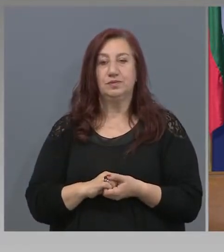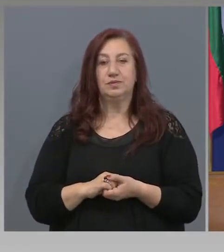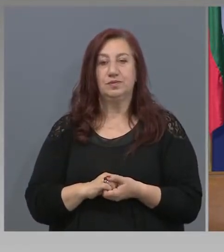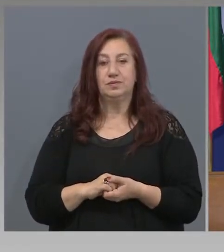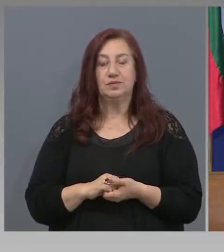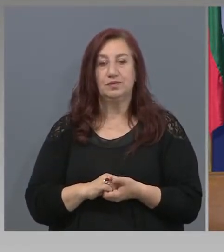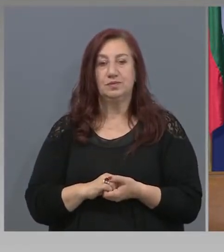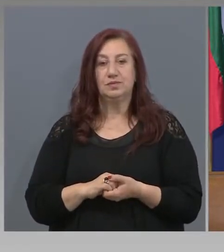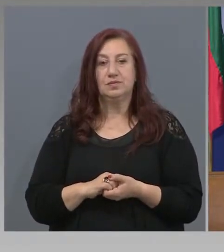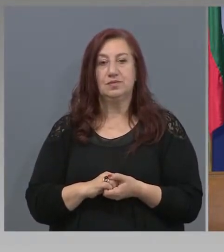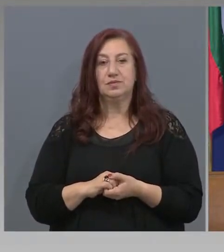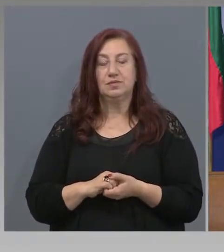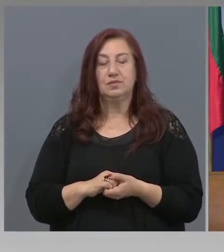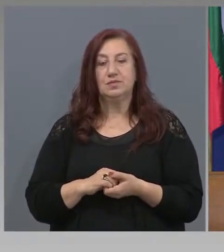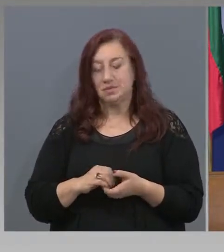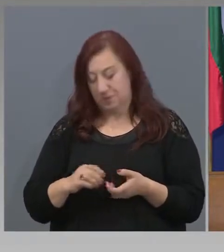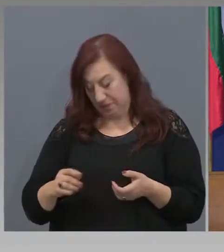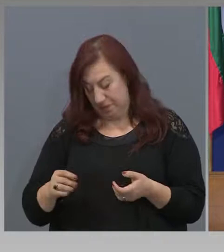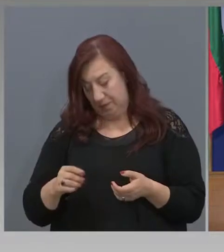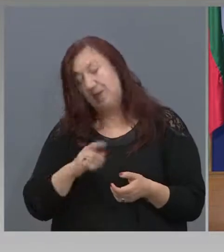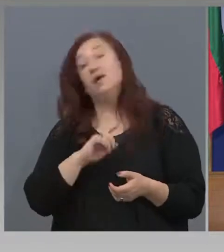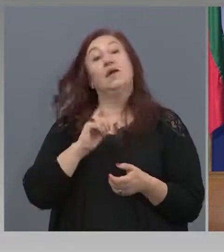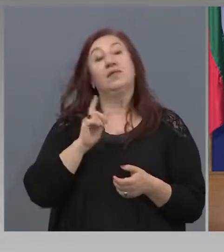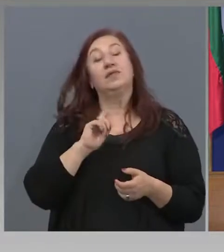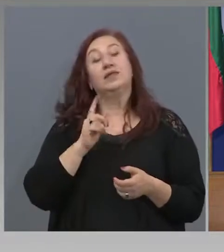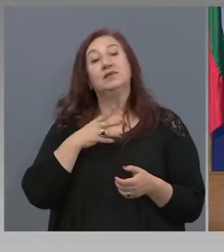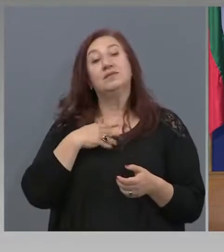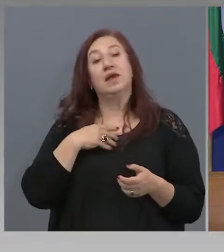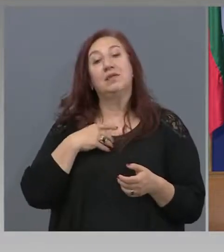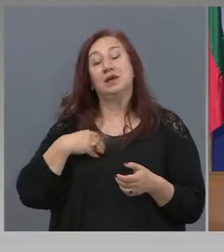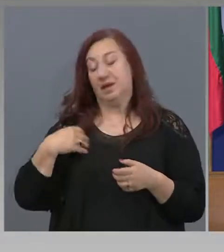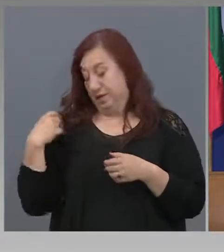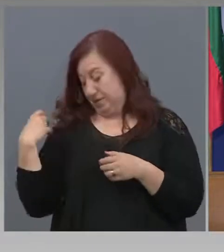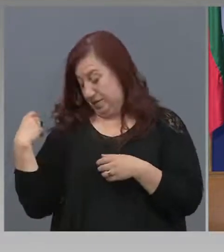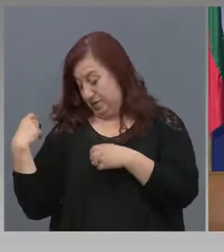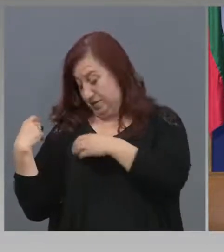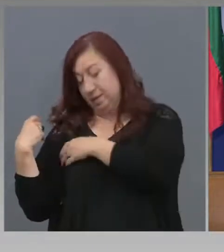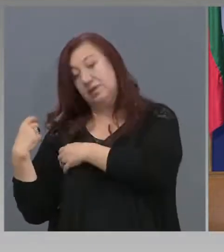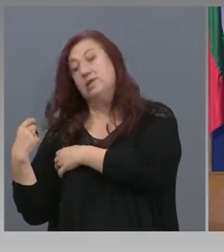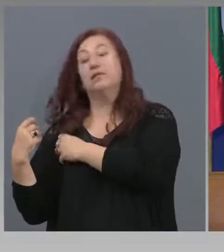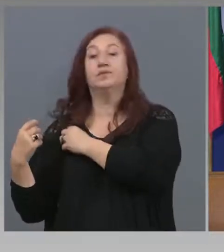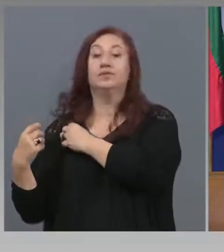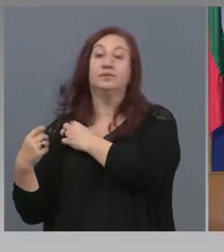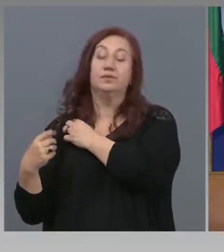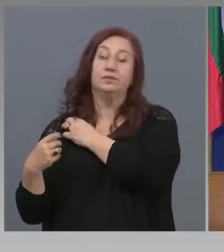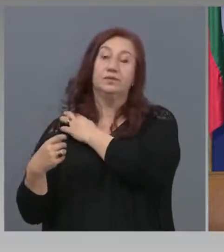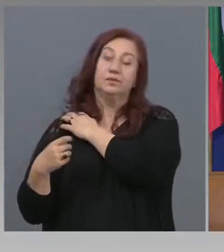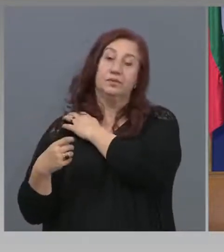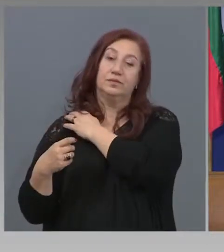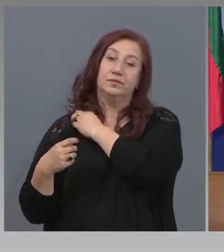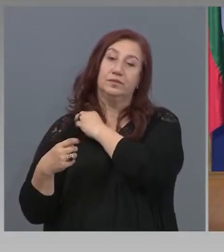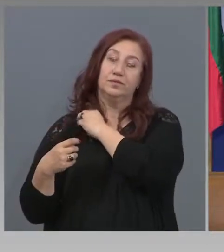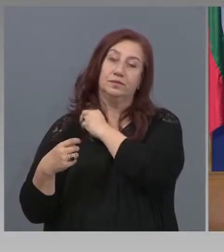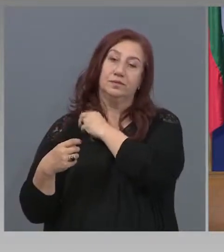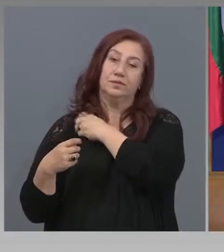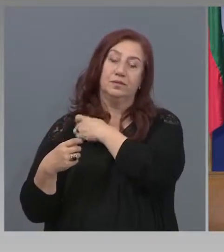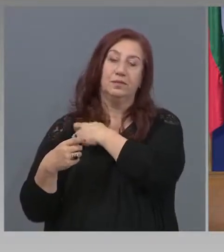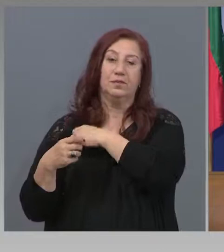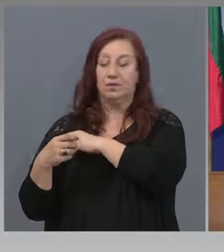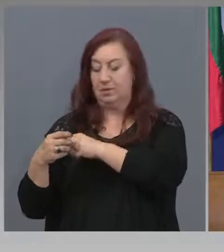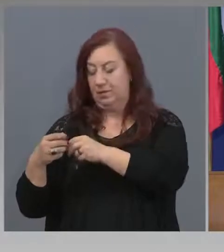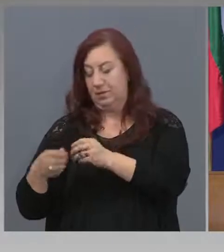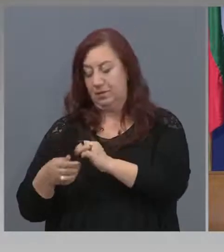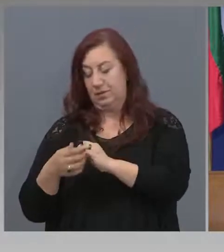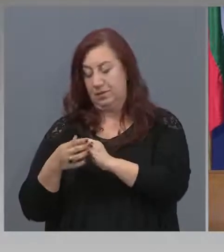Няколко много сериозни разговори, най-вече свързани с българския туризм. Ние сме на позиция,